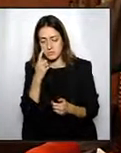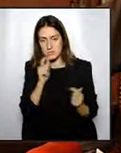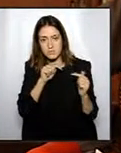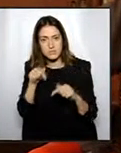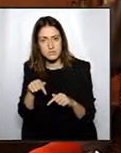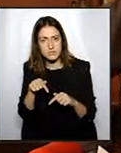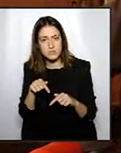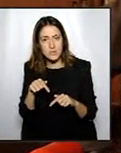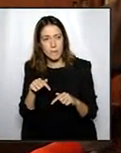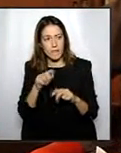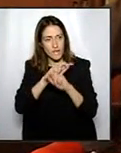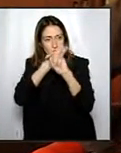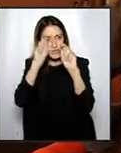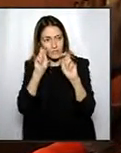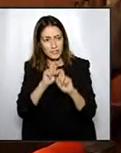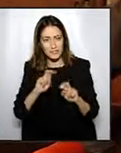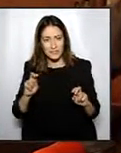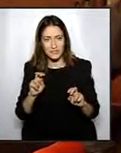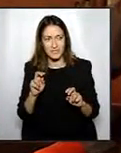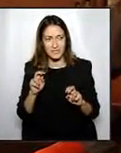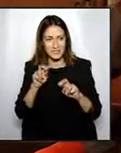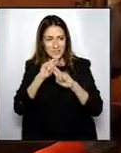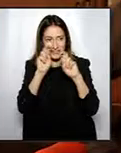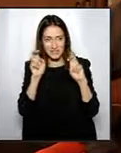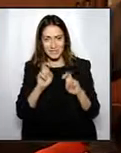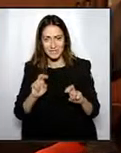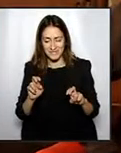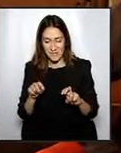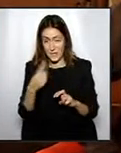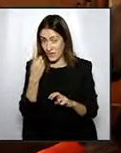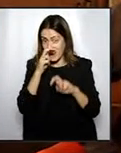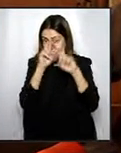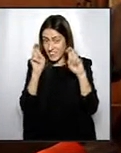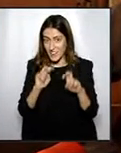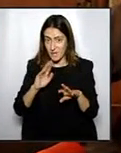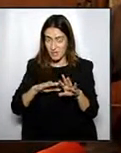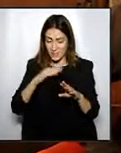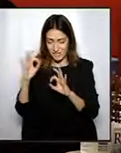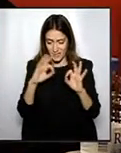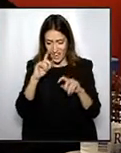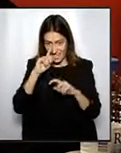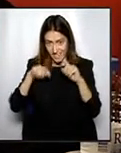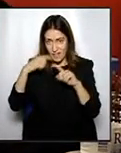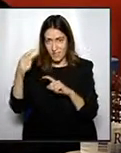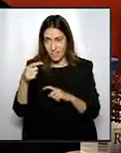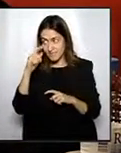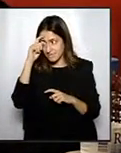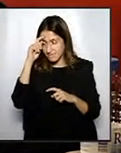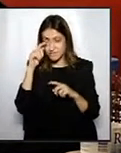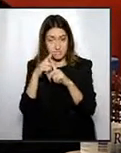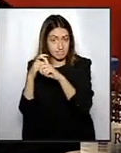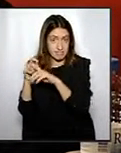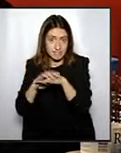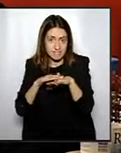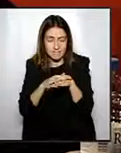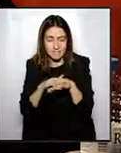de la fira eròtica que es vol fer aquí a la ciutat de Vic l'any que ve no? Era per saber a veure en quin procés es trobaven